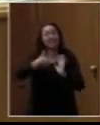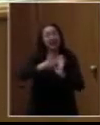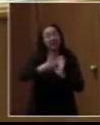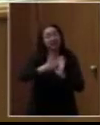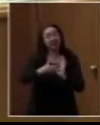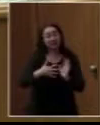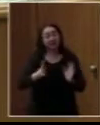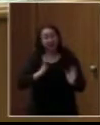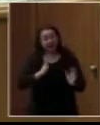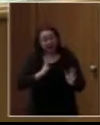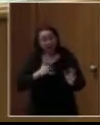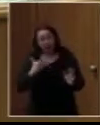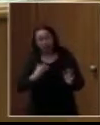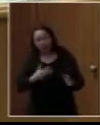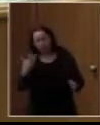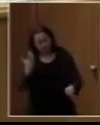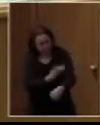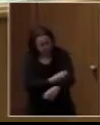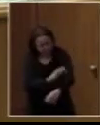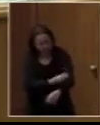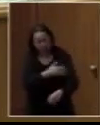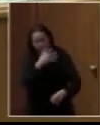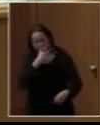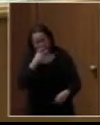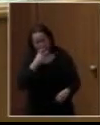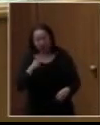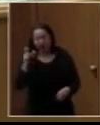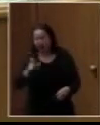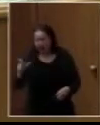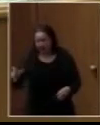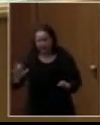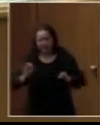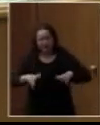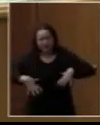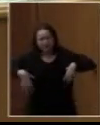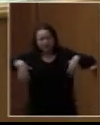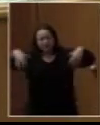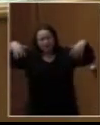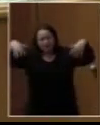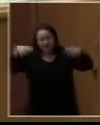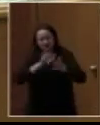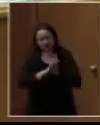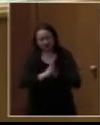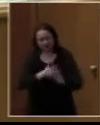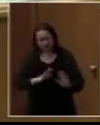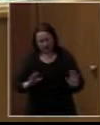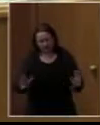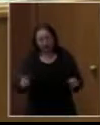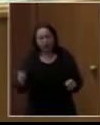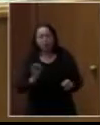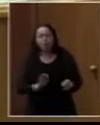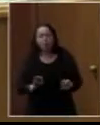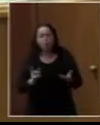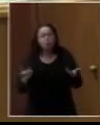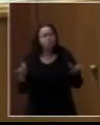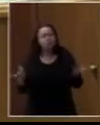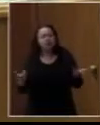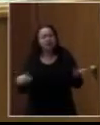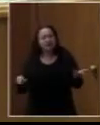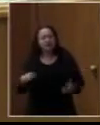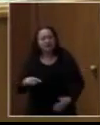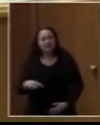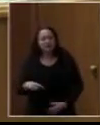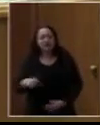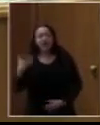χιλιάδες φαντάσματα Ξαναφένω τη λέξη Το μεγάλο ερώτημα είναι που είναι όλοι αυτοί Και αν έχουν πρόσβαση σε δομές